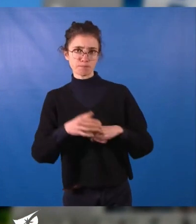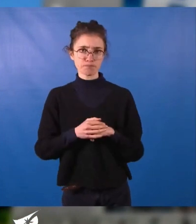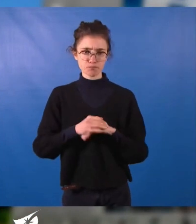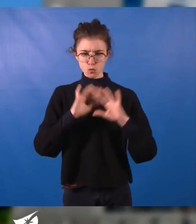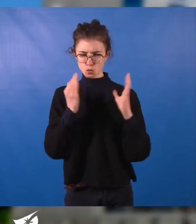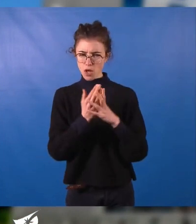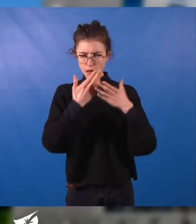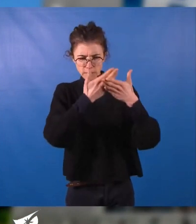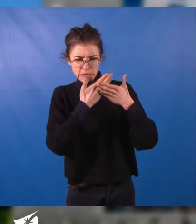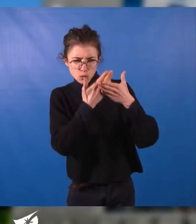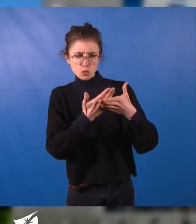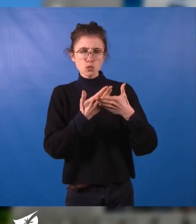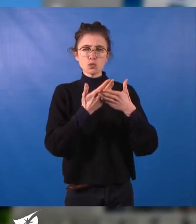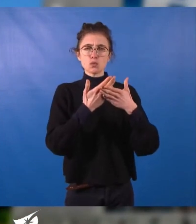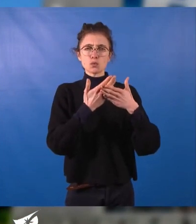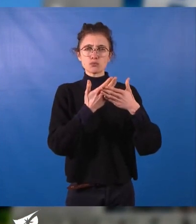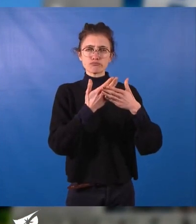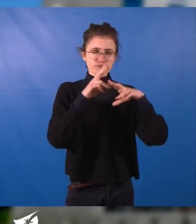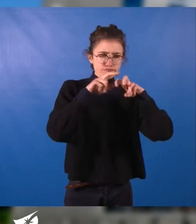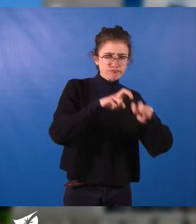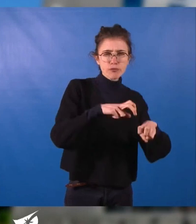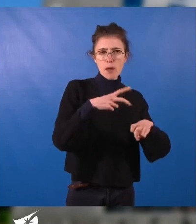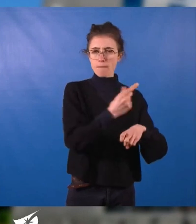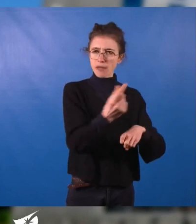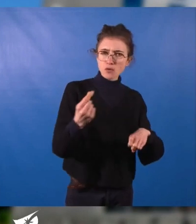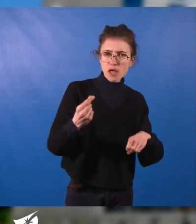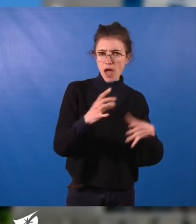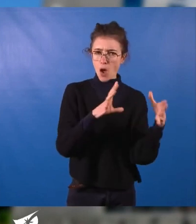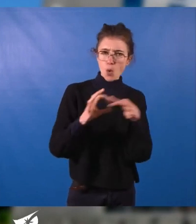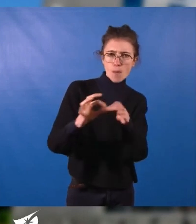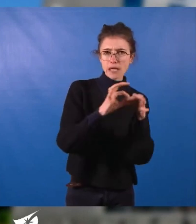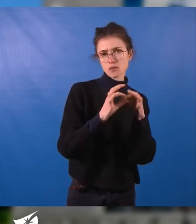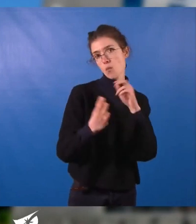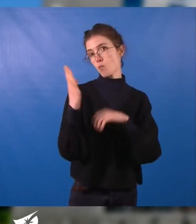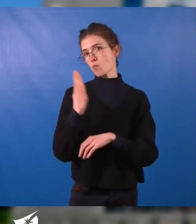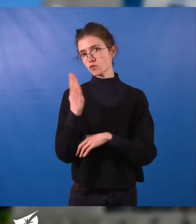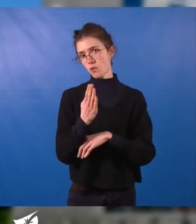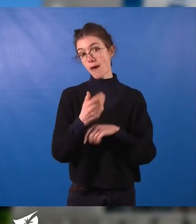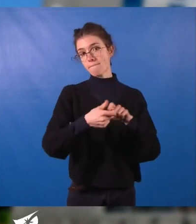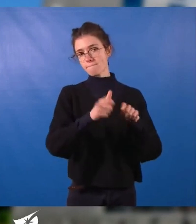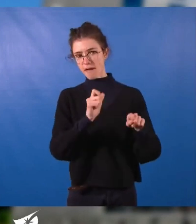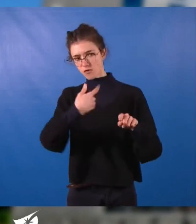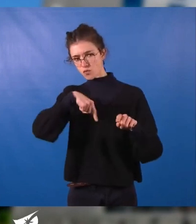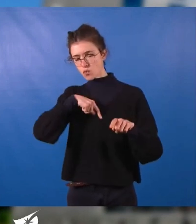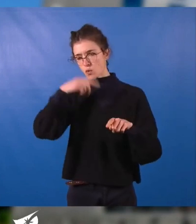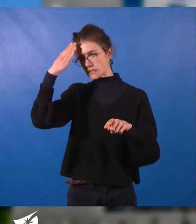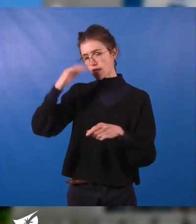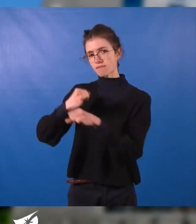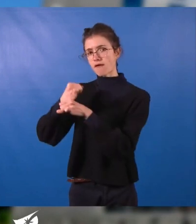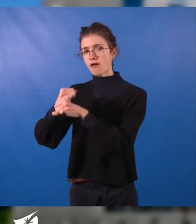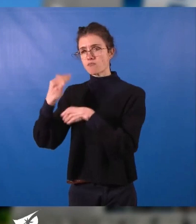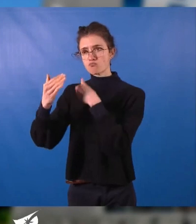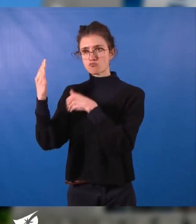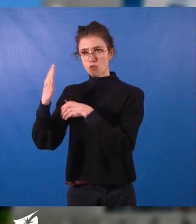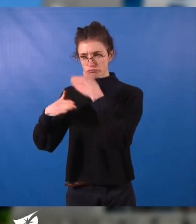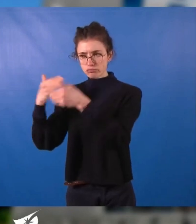partenariats, ces coopérations sont indispensables et nous permettront d'identifier les interventions à opérer pour entretenir nos